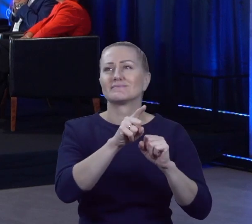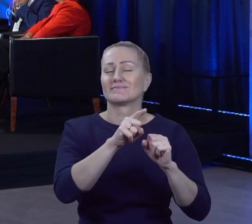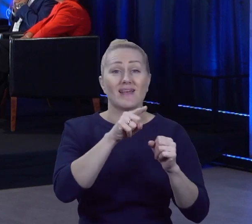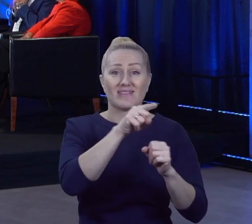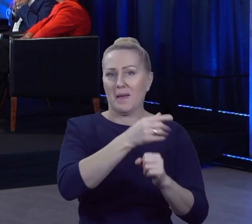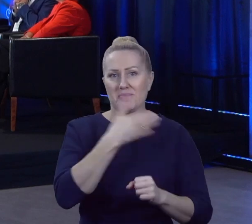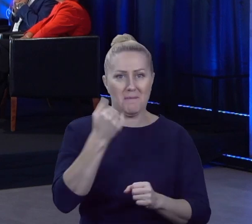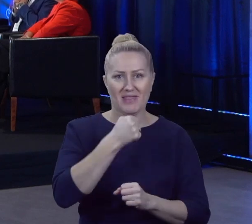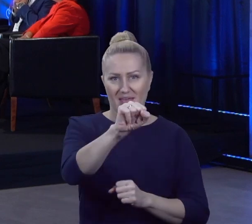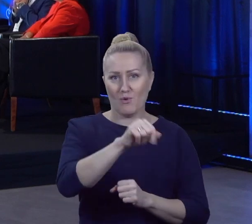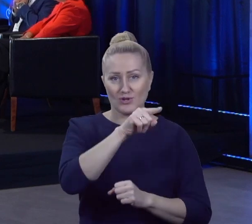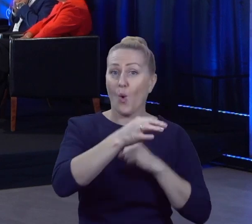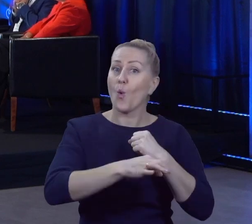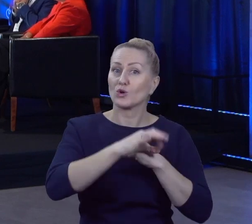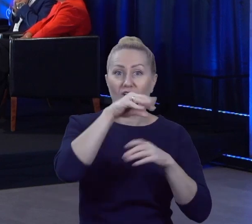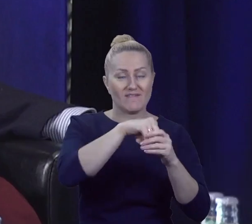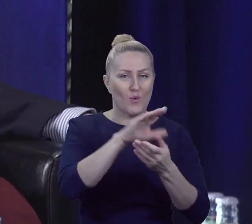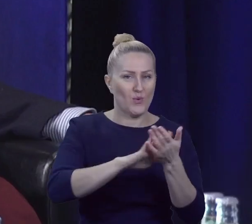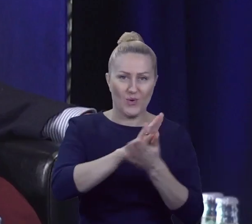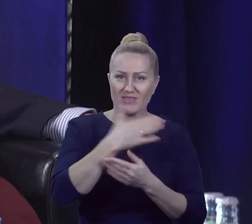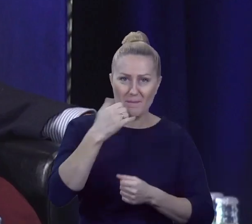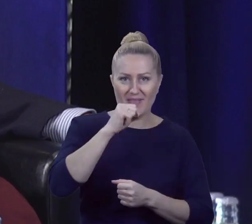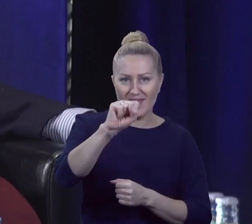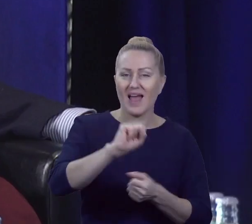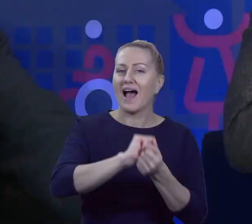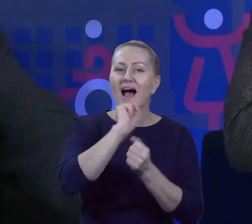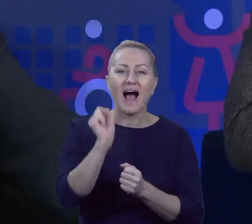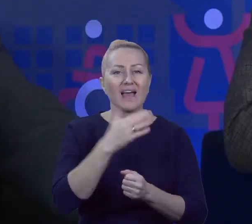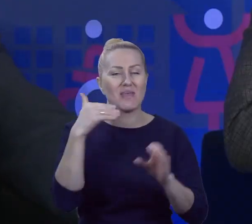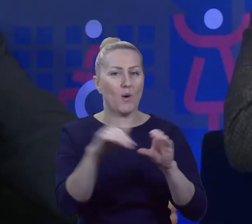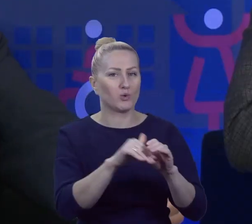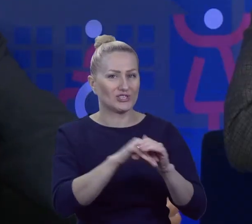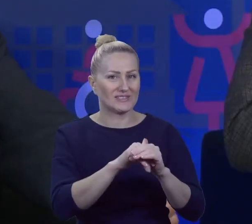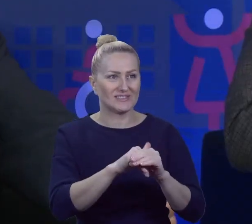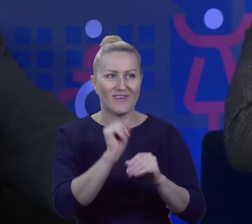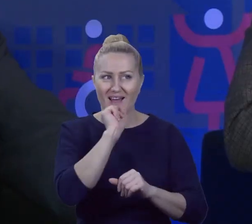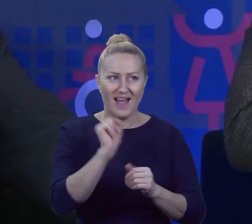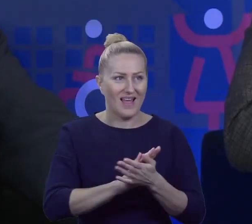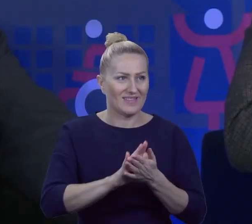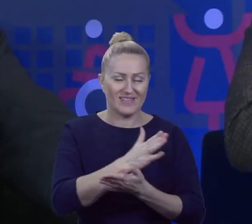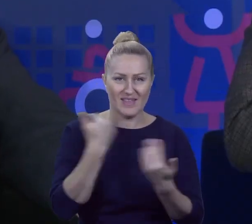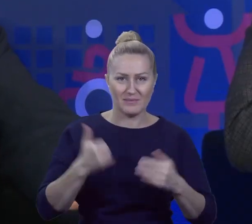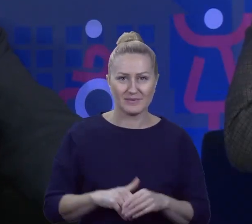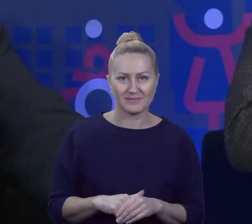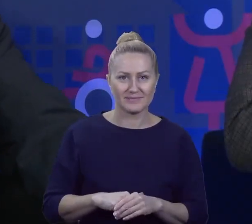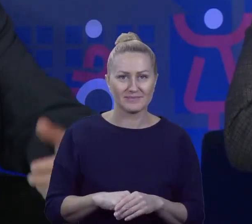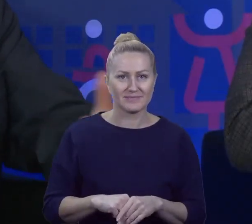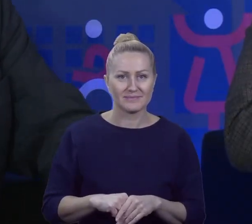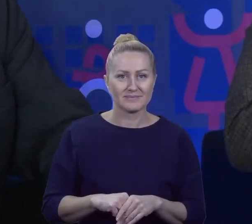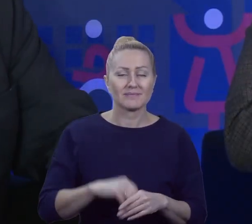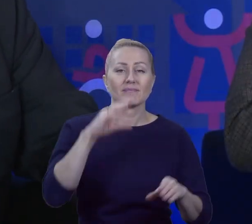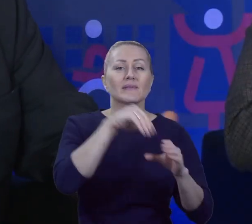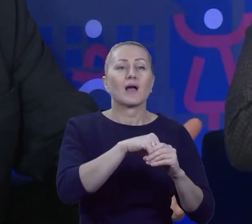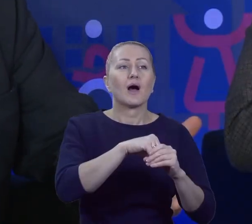biurodemokracji. Tam można powiedzieć ani partycypacji, ani partycypacji żadnej. Tam pan